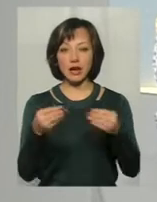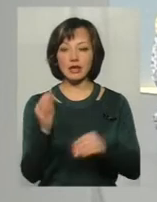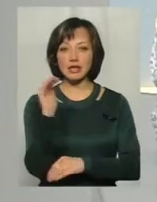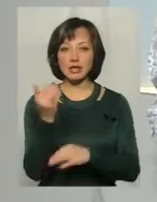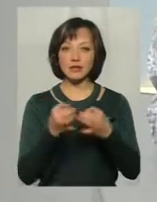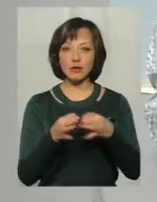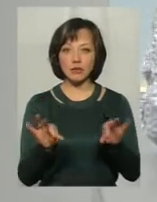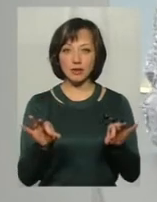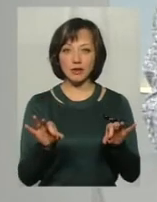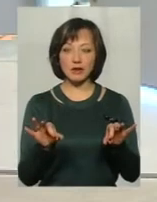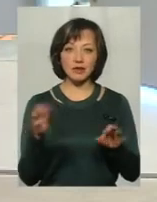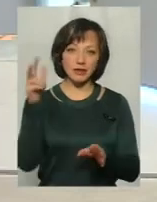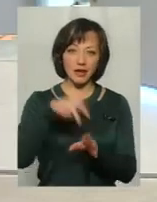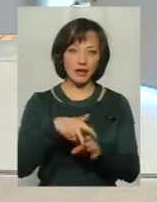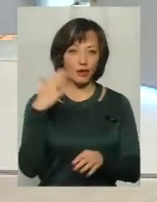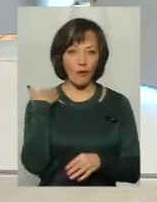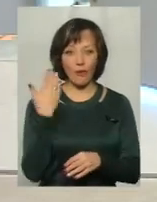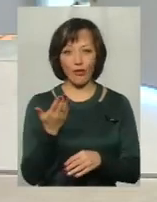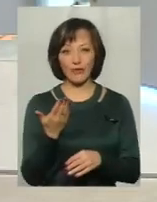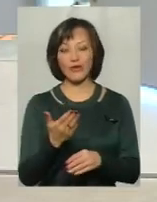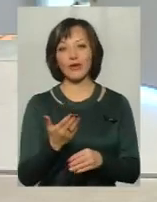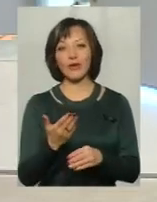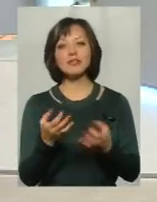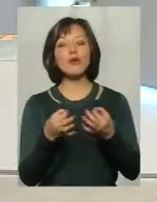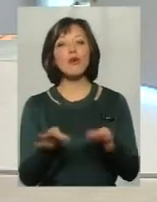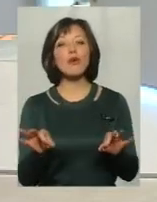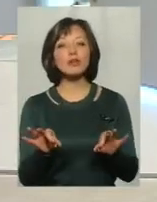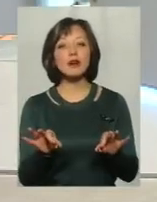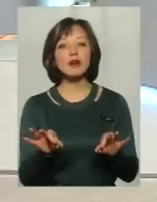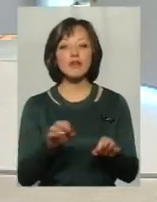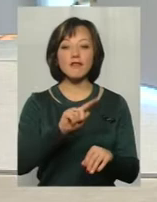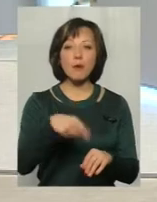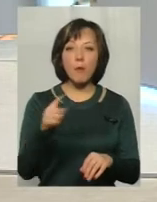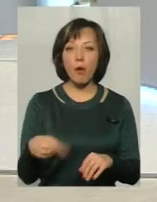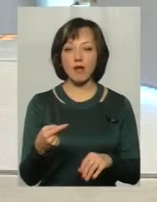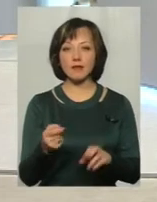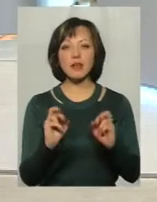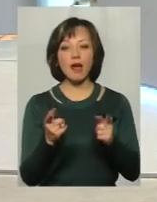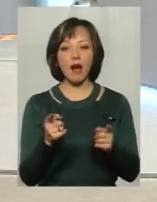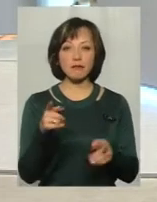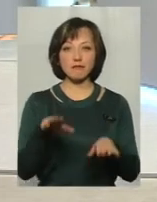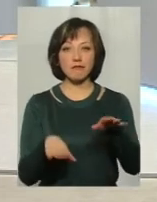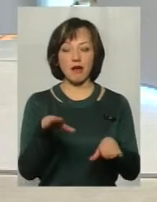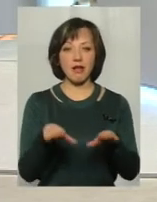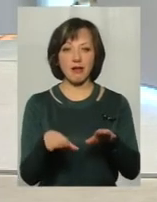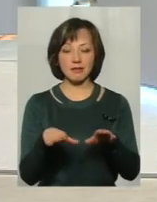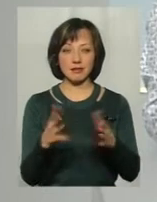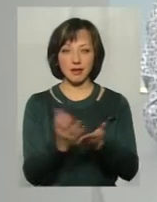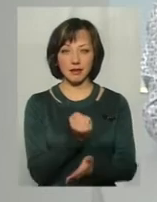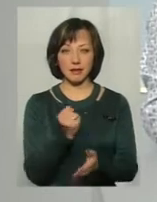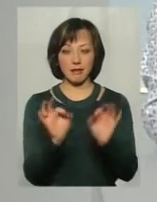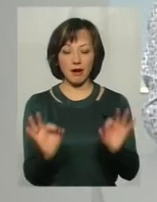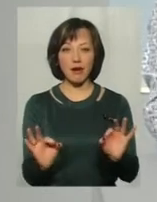свободу, вона вилізе тобі на голову. От свобода, вимогливість. Як знайти оцей баланс, щоб